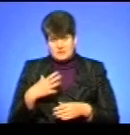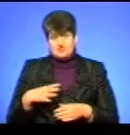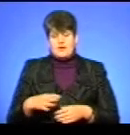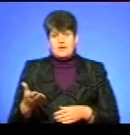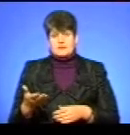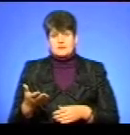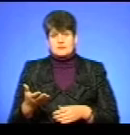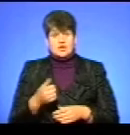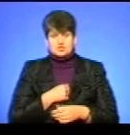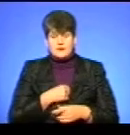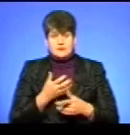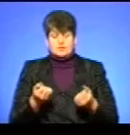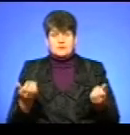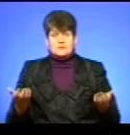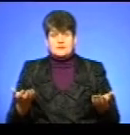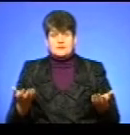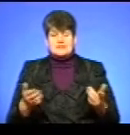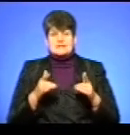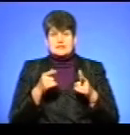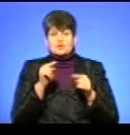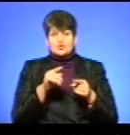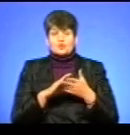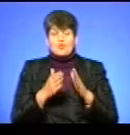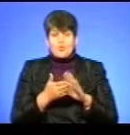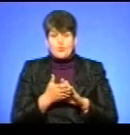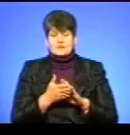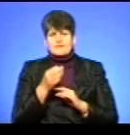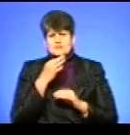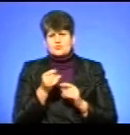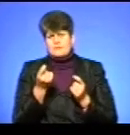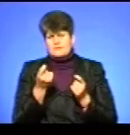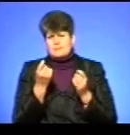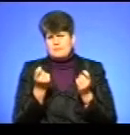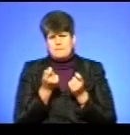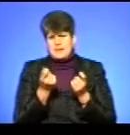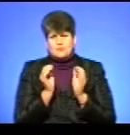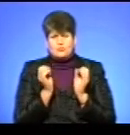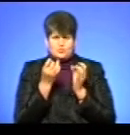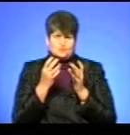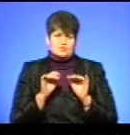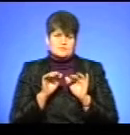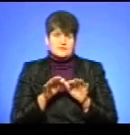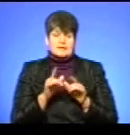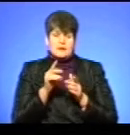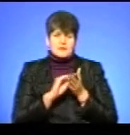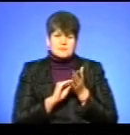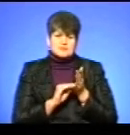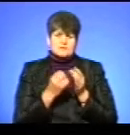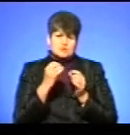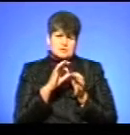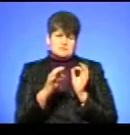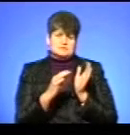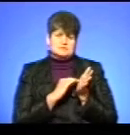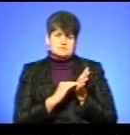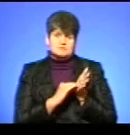чекали, але, на жаль, не дочекалися. пане Андрію, згідно тої угоди, вам ще скажу одну таку малу просту річ, згідно угоди, там написана дуже проста одна річ,